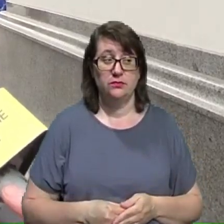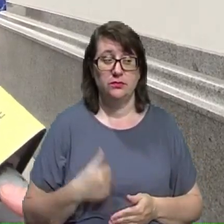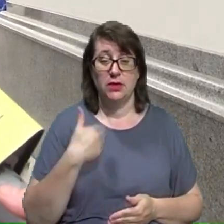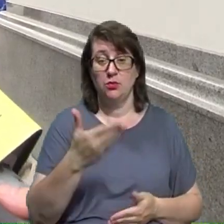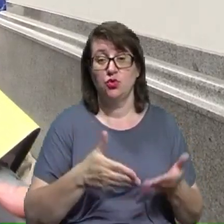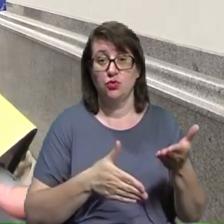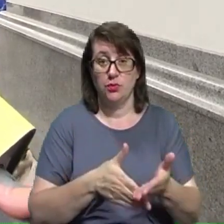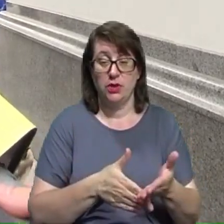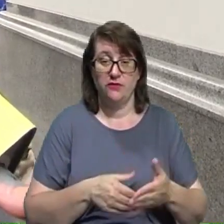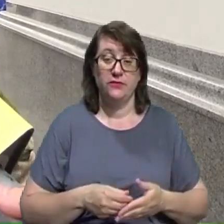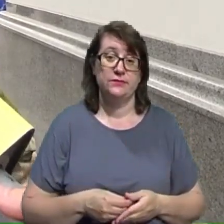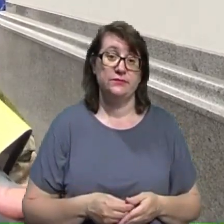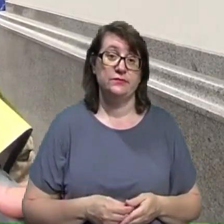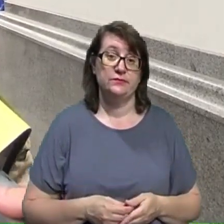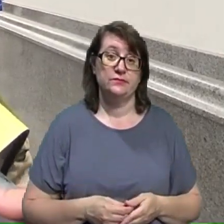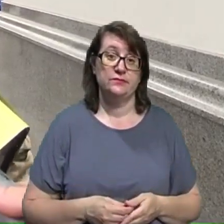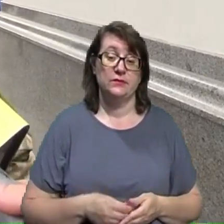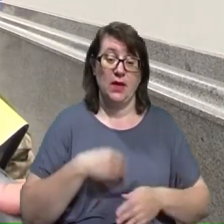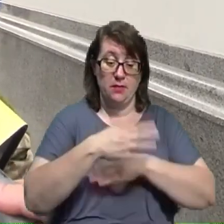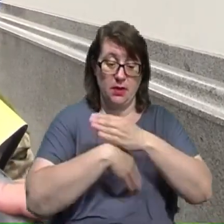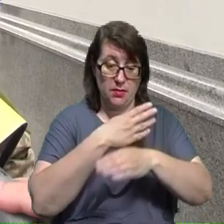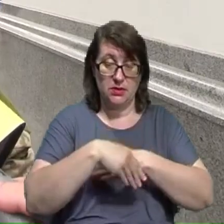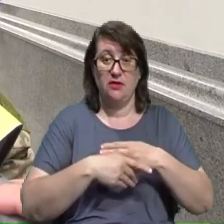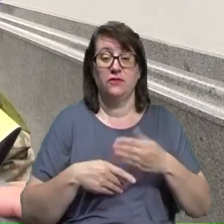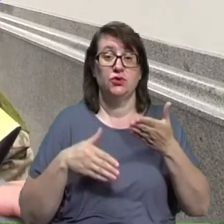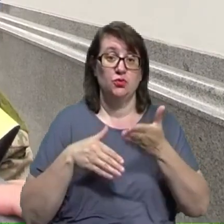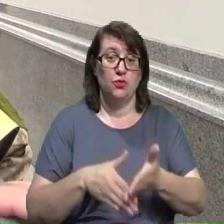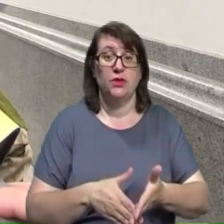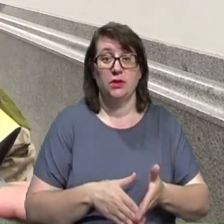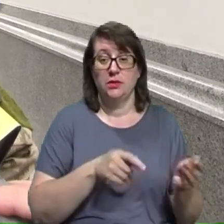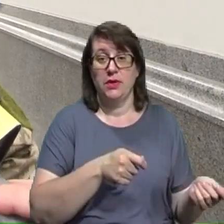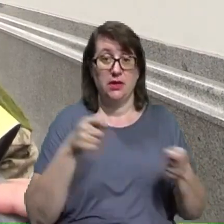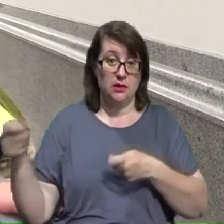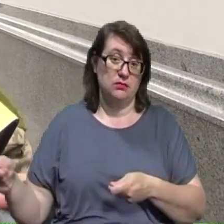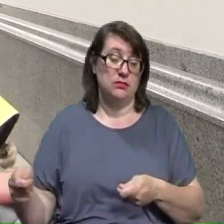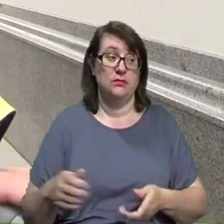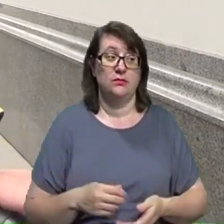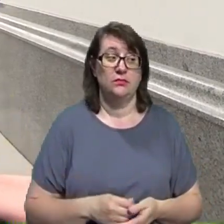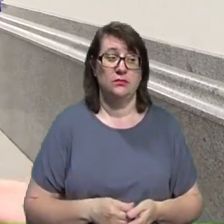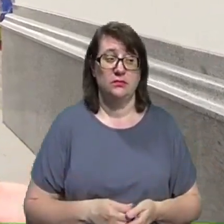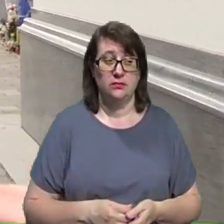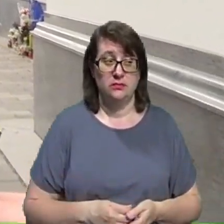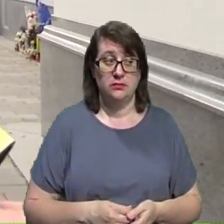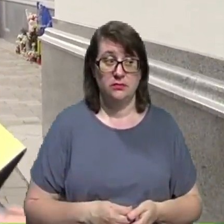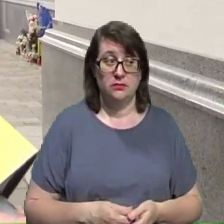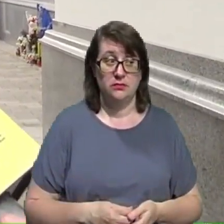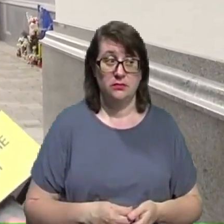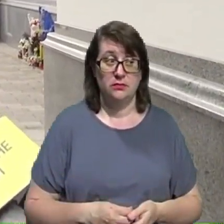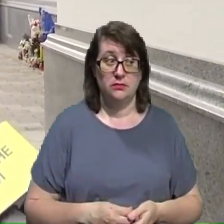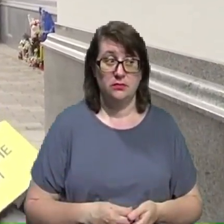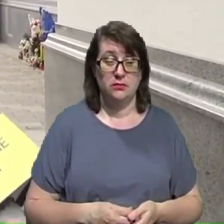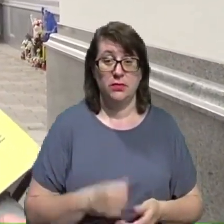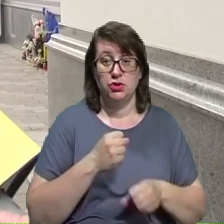перемотав все, допоміг, переправили, евакували, евакуацію произвели, все